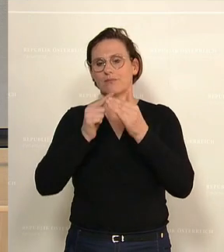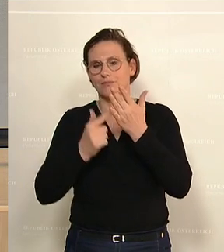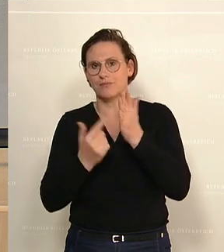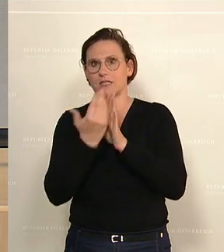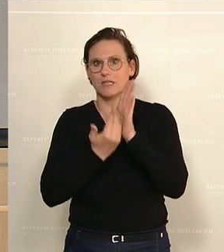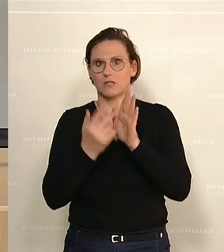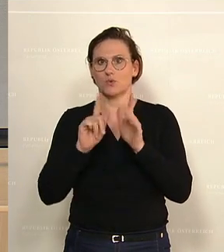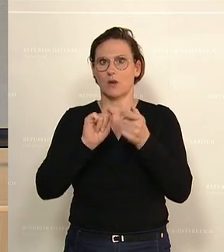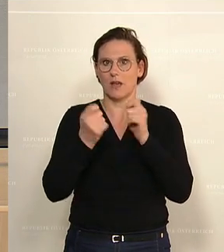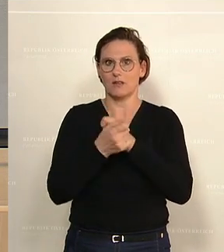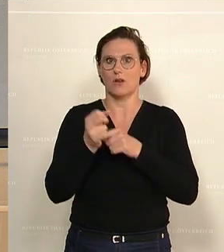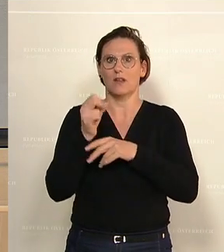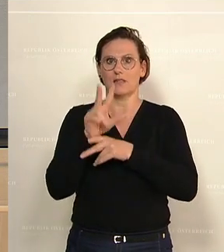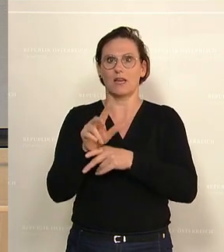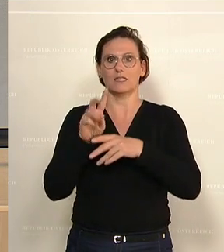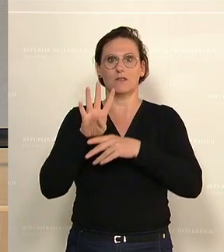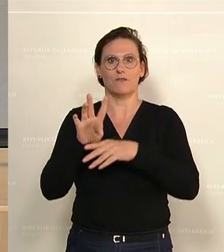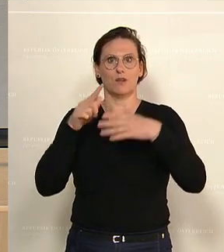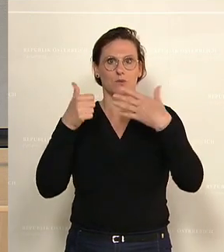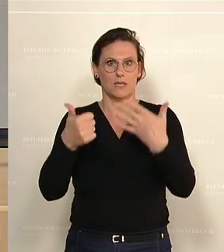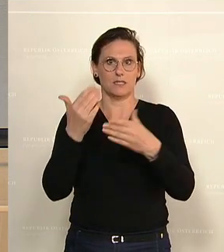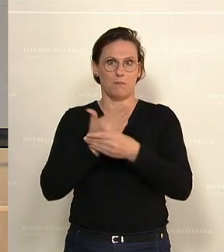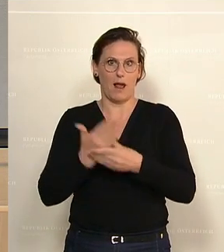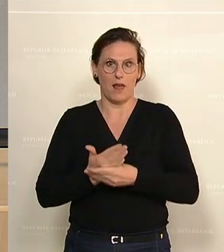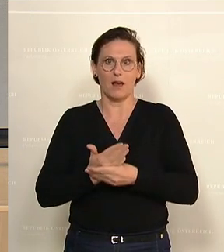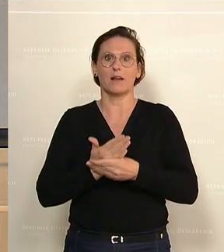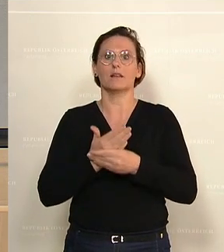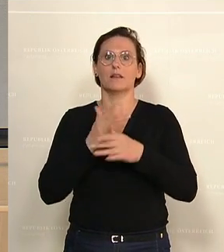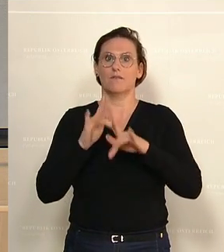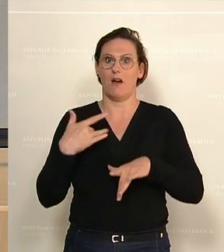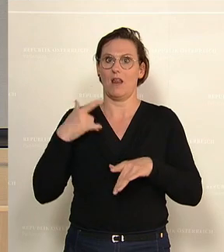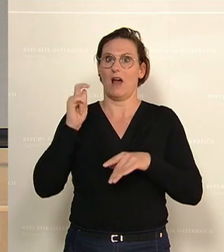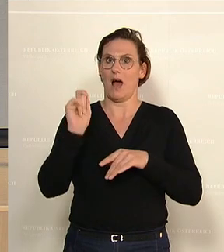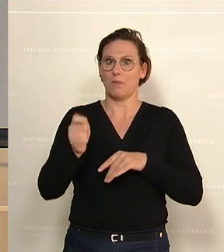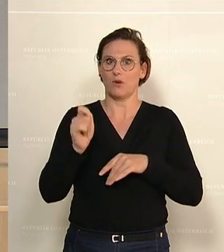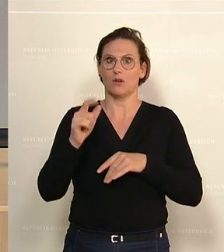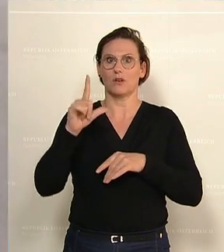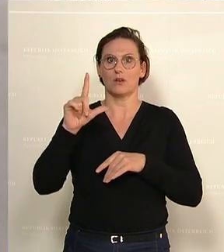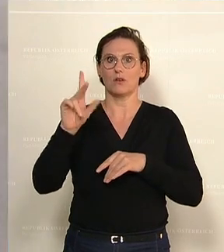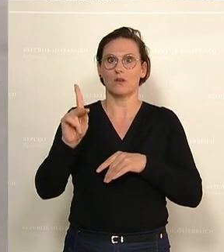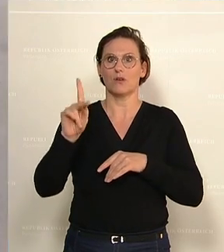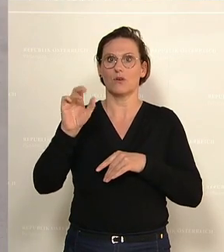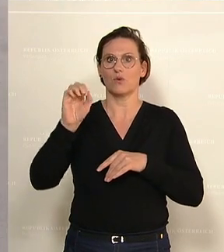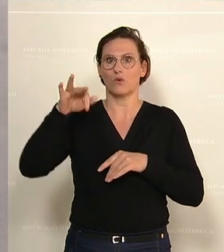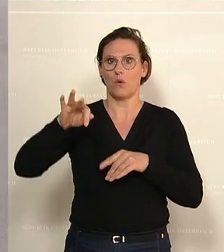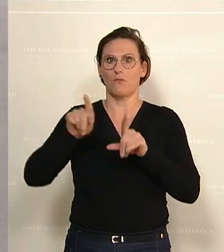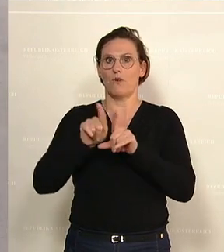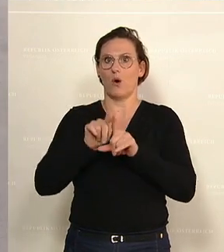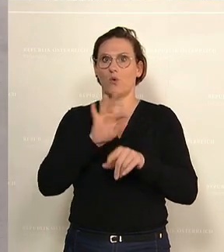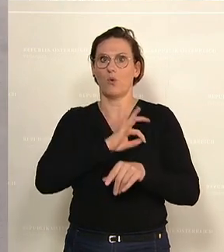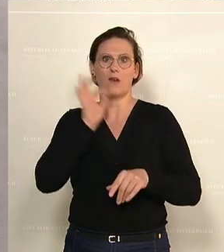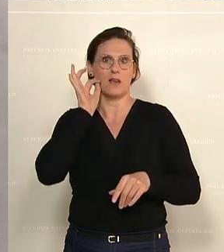geändert werden in 1364 der Beilagen. Hierzu haben die Abgeordneten Kopf, Jakob Schwarz, Kolleginnen und Kollegen,